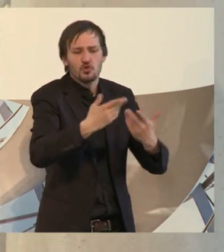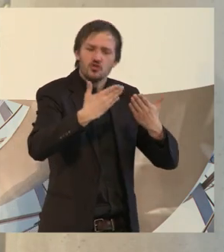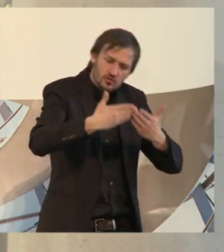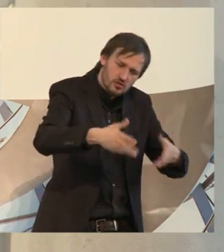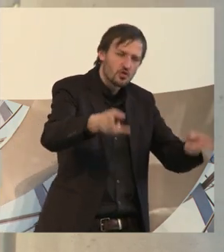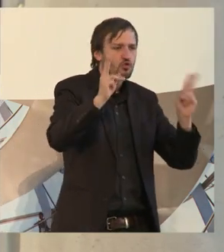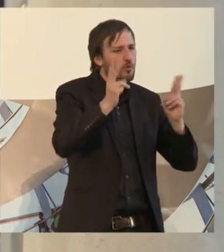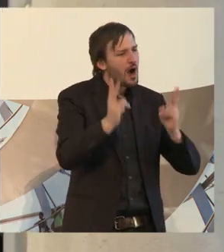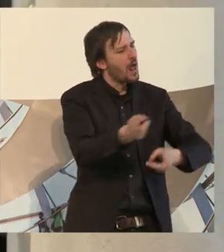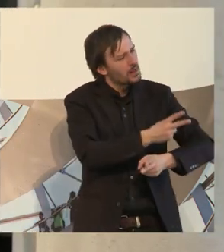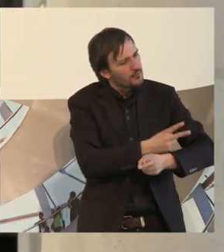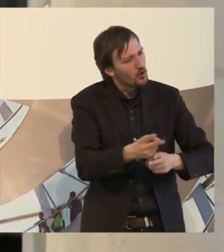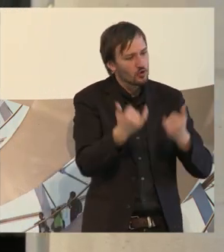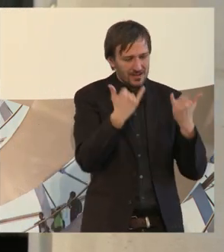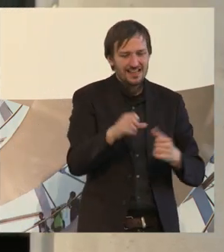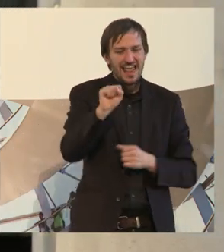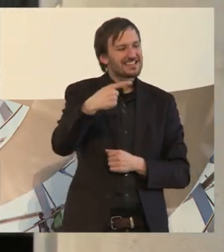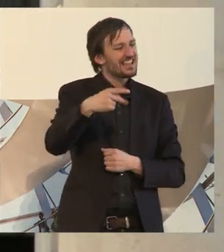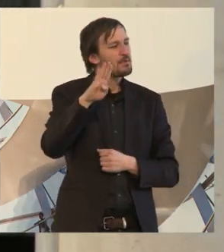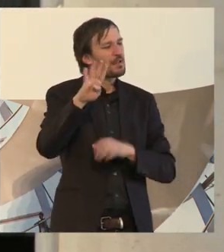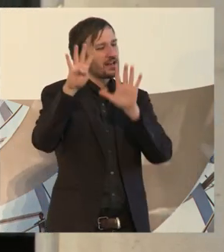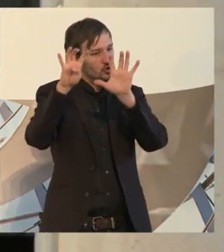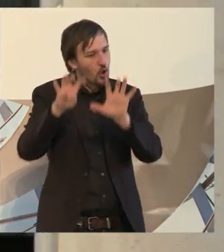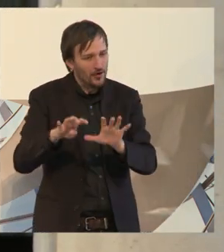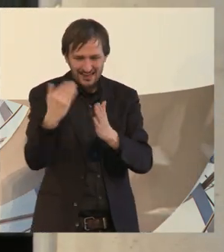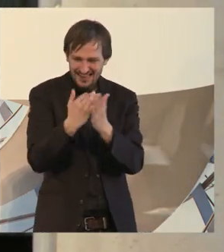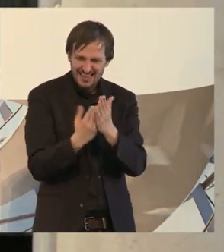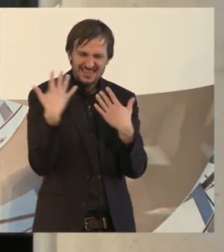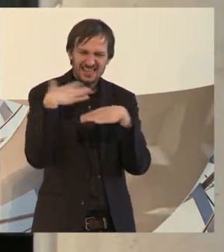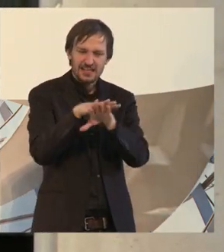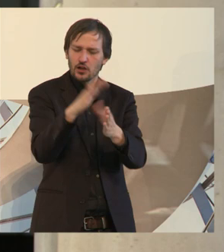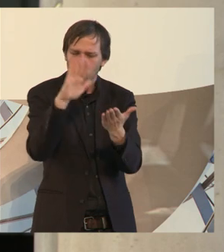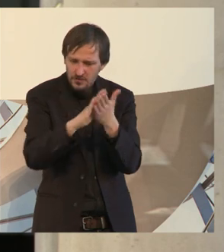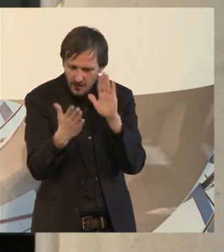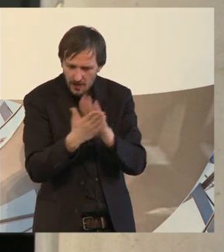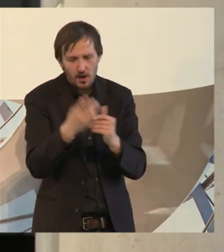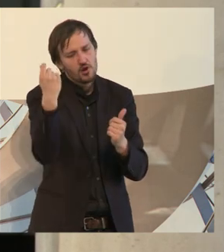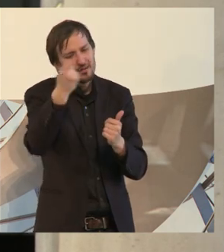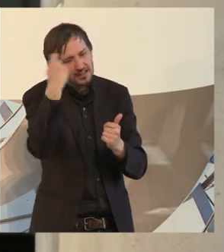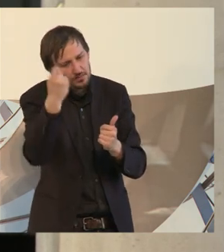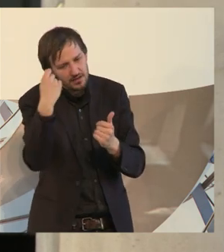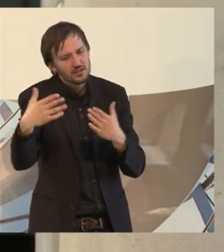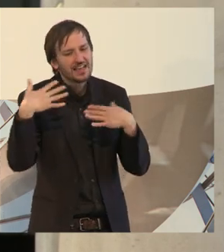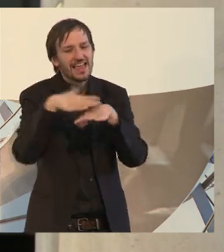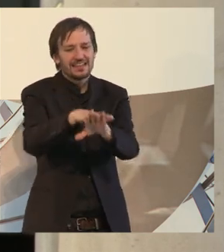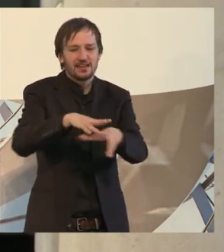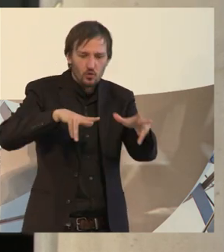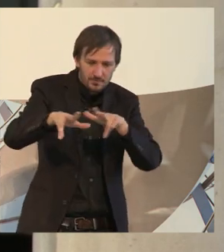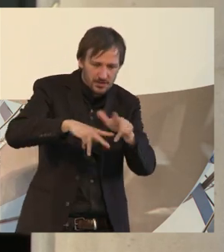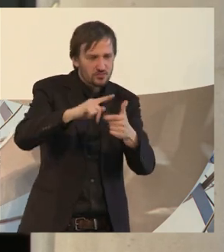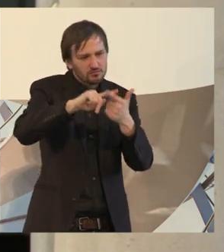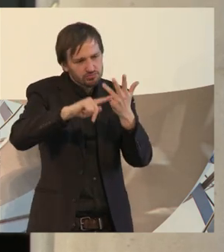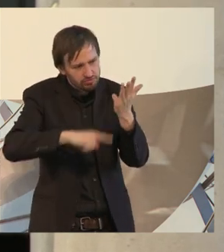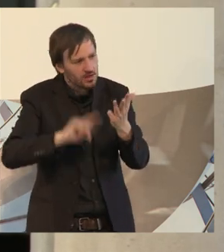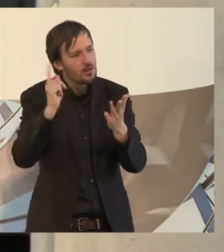dass die Gesetze im SGB IX, die super formuliert sind, Integrationsvereinbarung, betriebliches Eingliederungsmanagement, die müssen eine Rechtsfolge